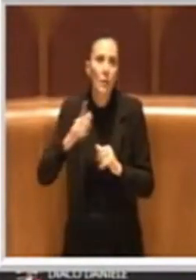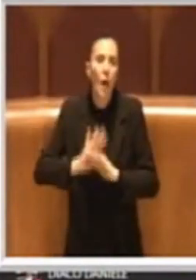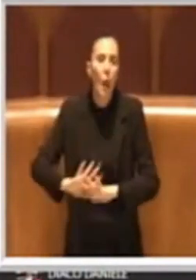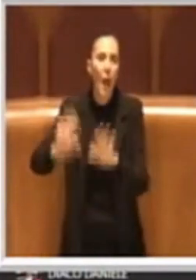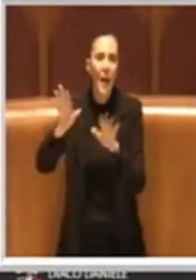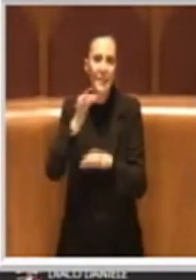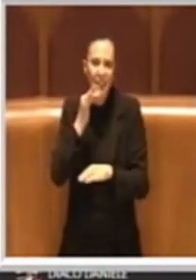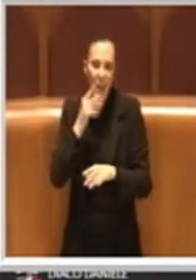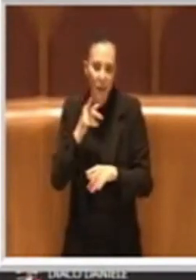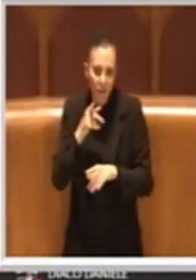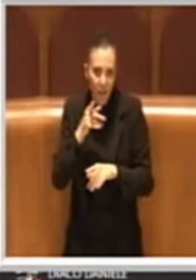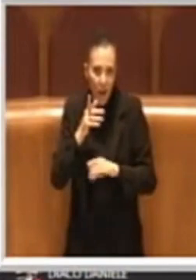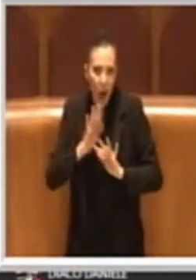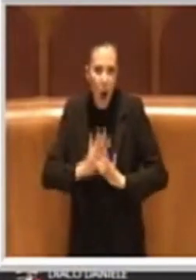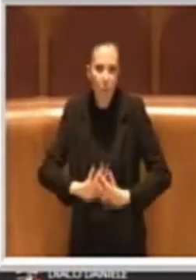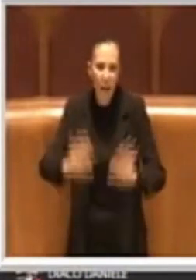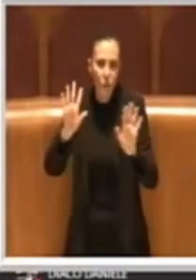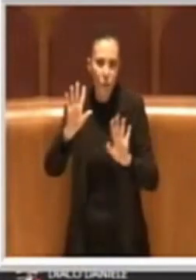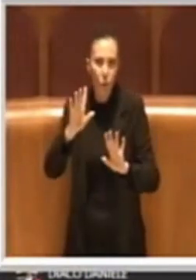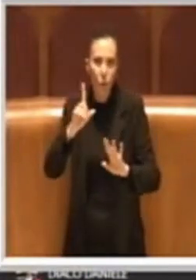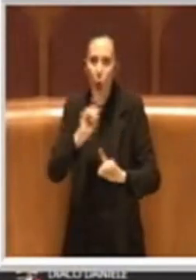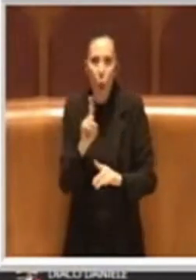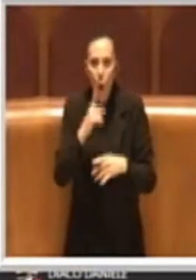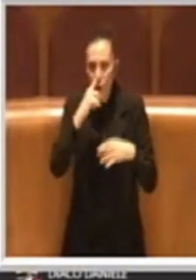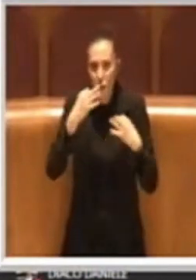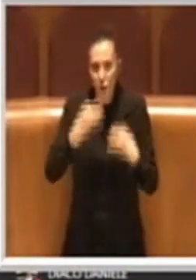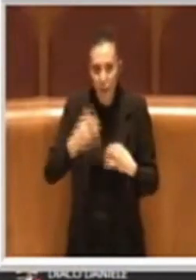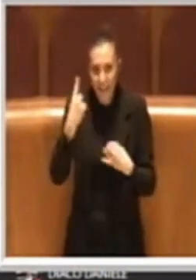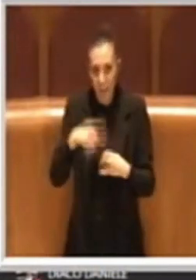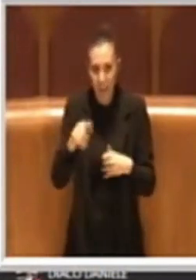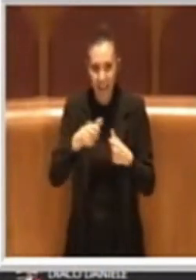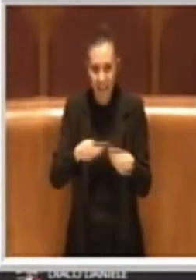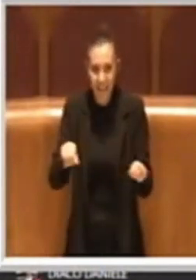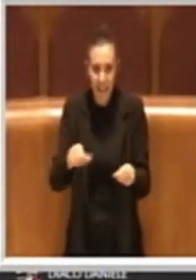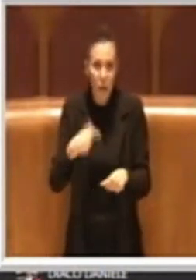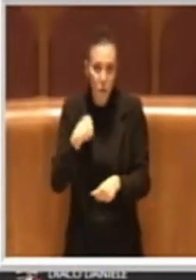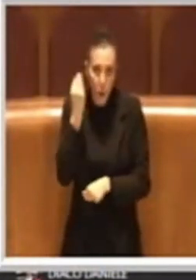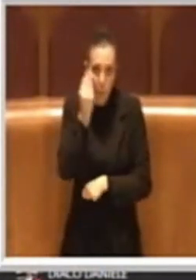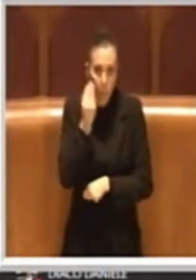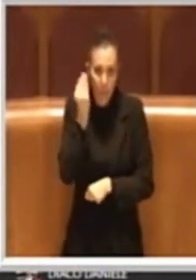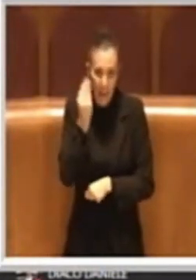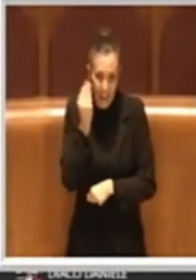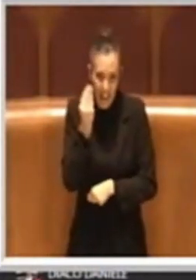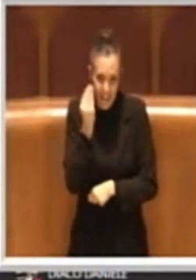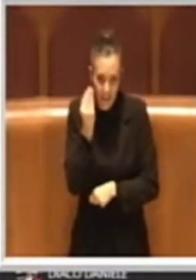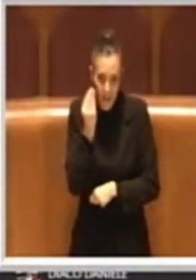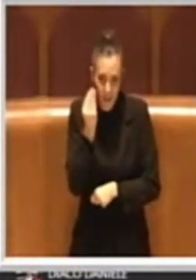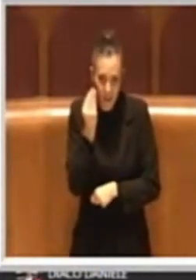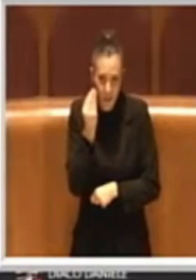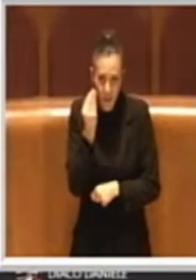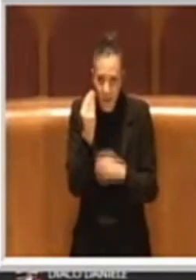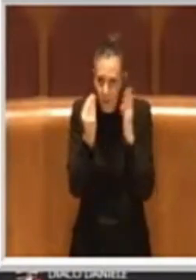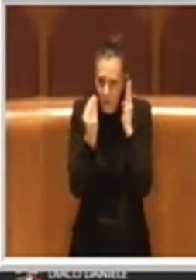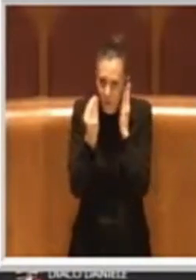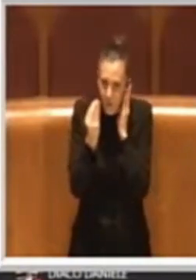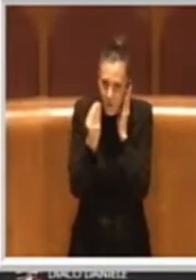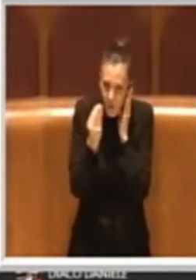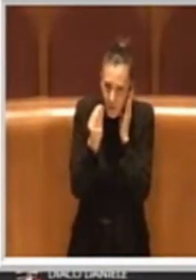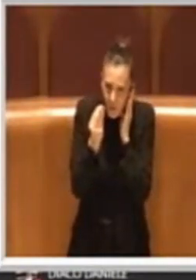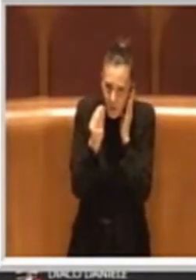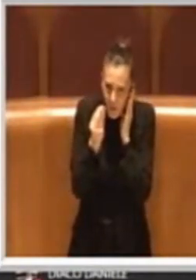abbandono e sarà in sicurezza anche per i residenti. Quindi io penso che si è toccato con mano